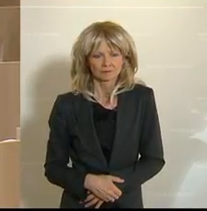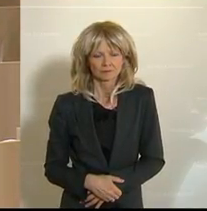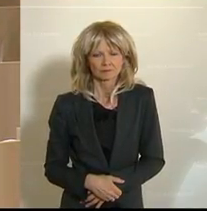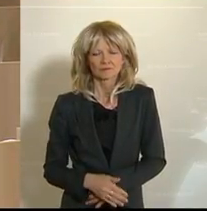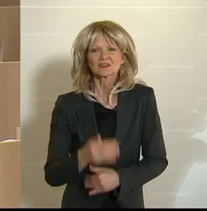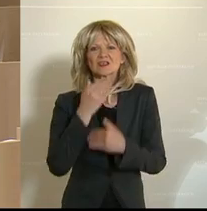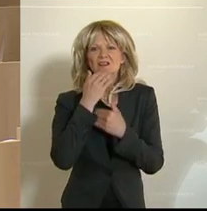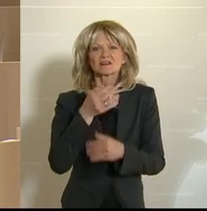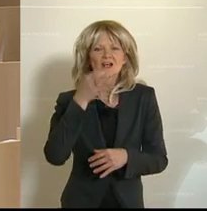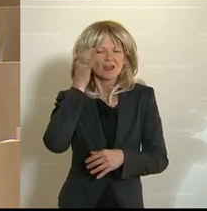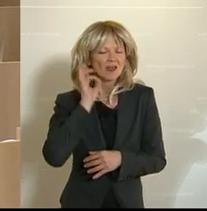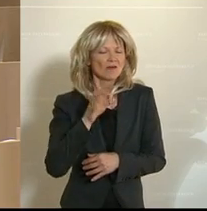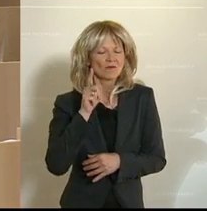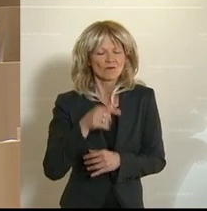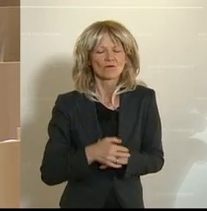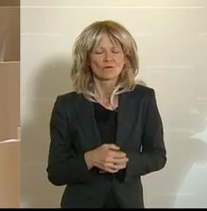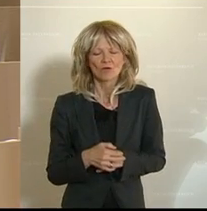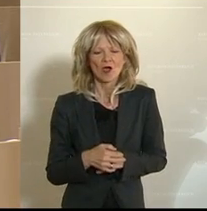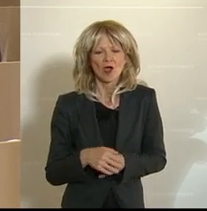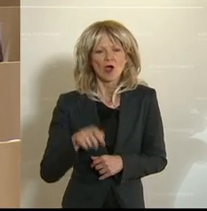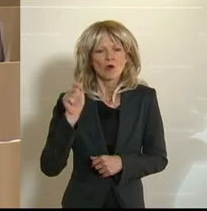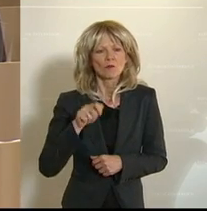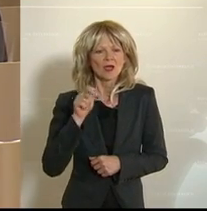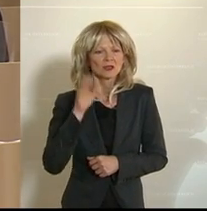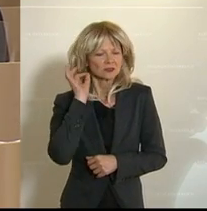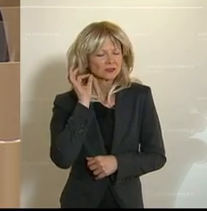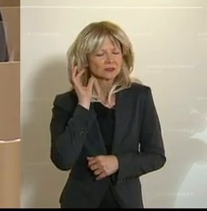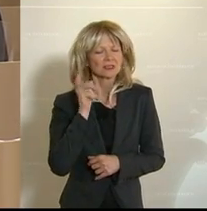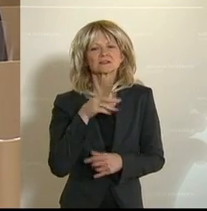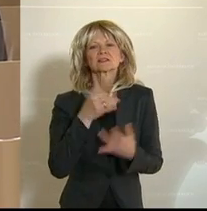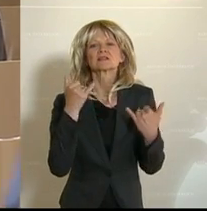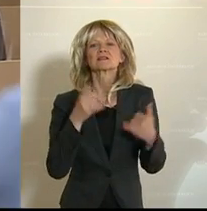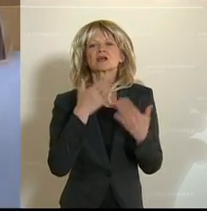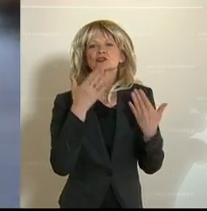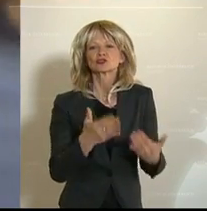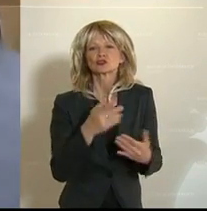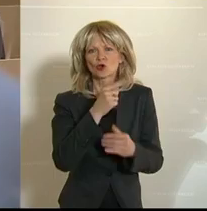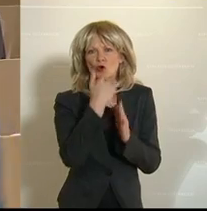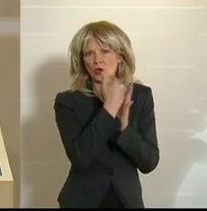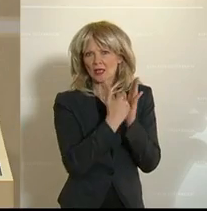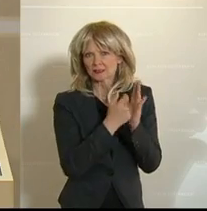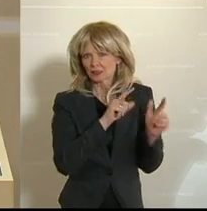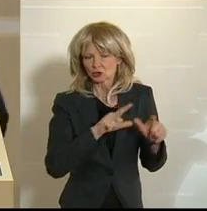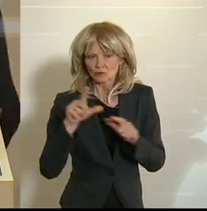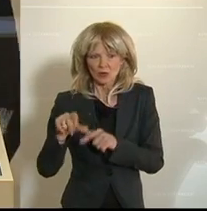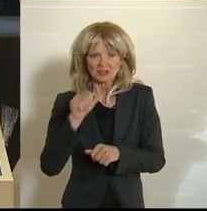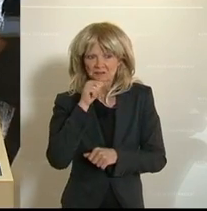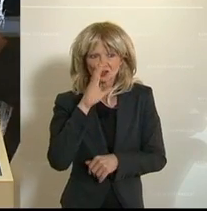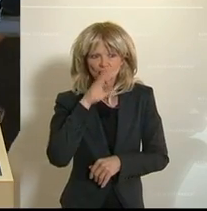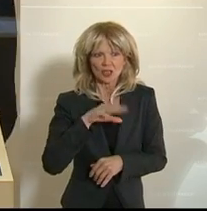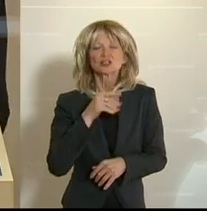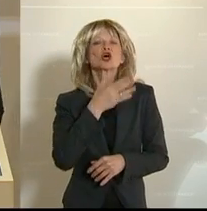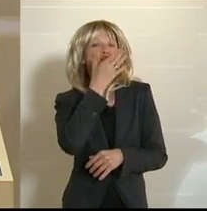Danke, Frau Präsidentin. Ja, also die Gesetzesvorlage ist nicht schlecht. Die hat auch Schönheitsfehler